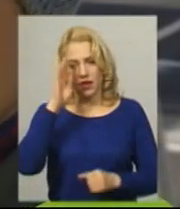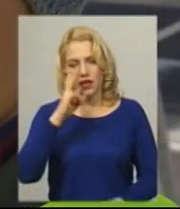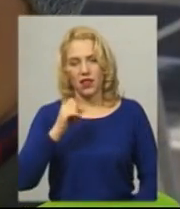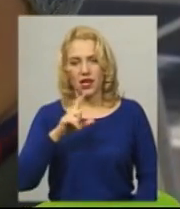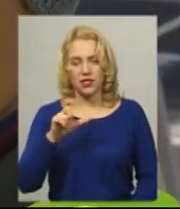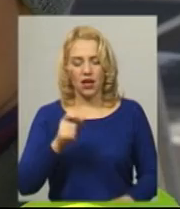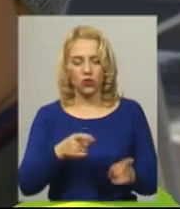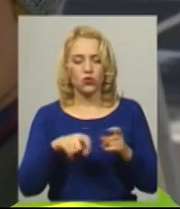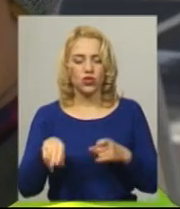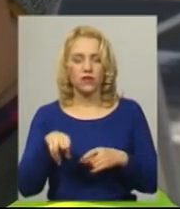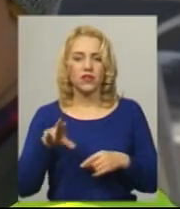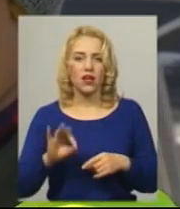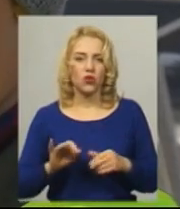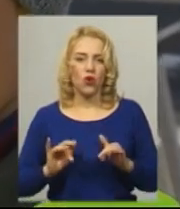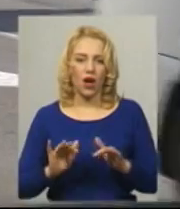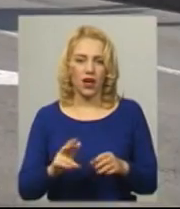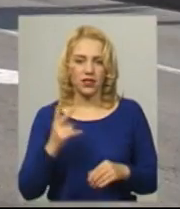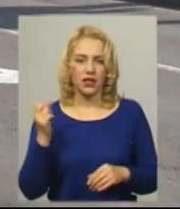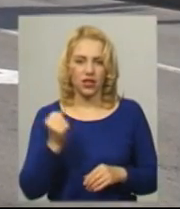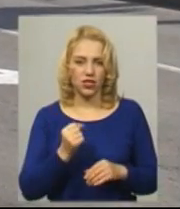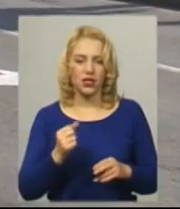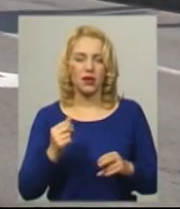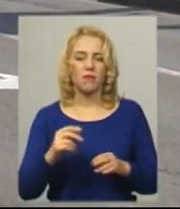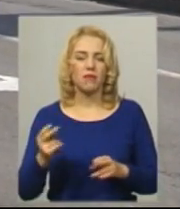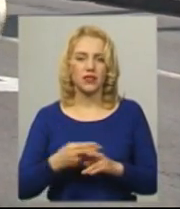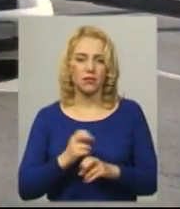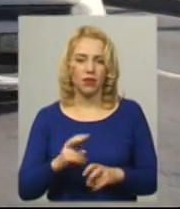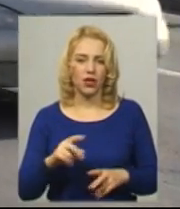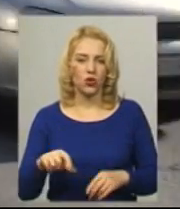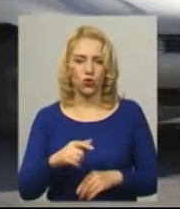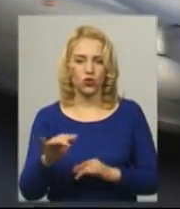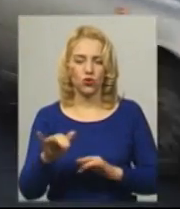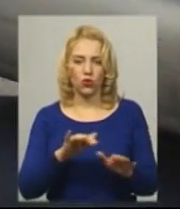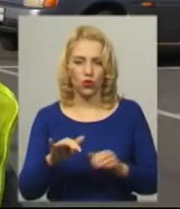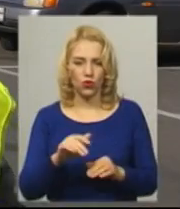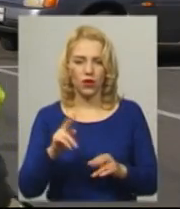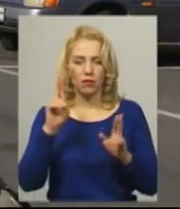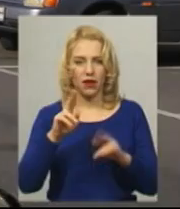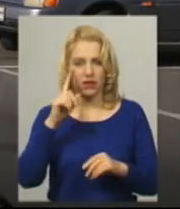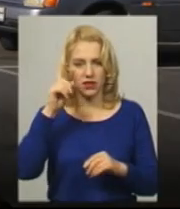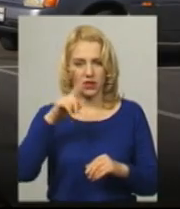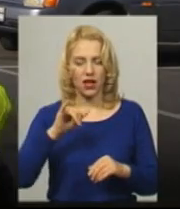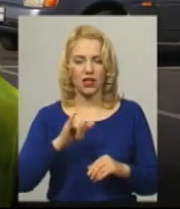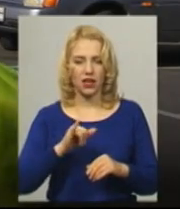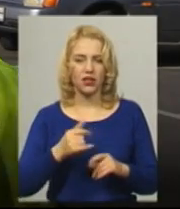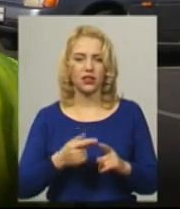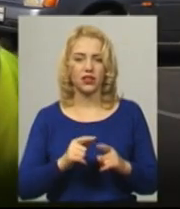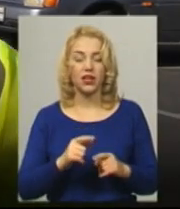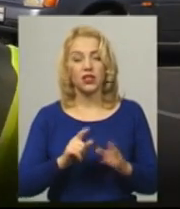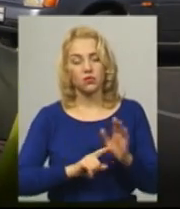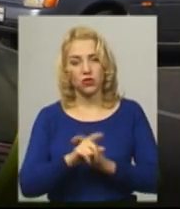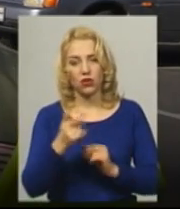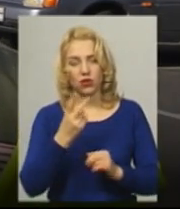долучився до акцій з проведення тижня безпеки дорожнього руху. Каже, сам правила знає та дотримується їх. Подивитись сначала наліво,